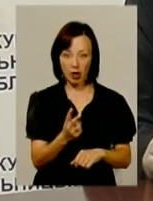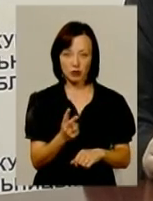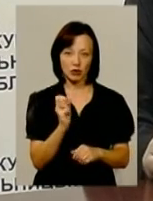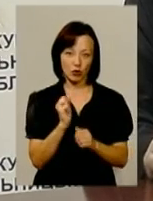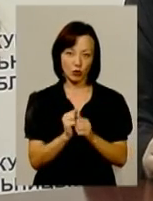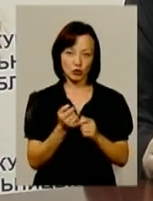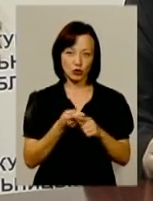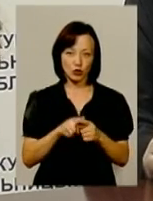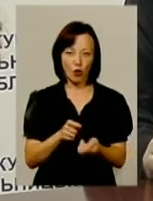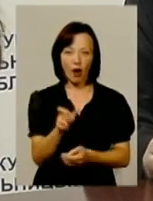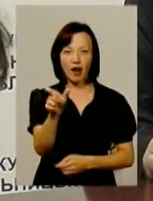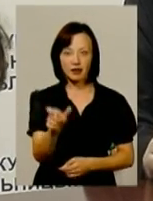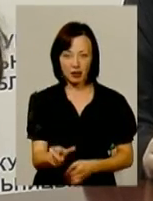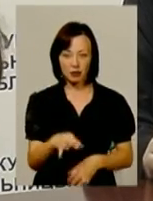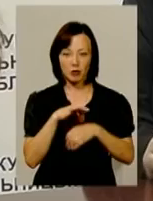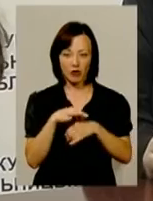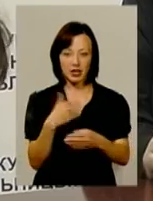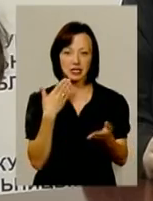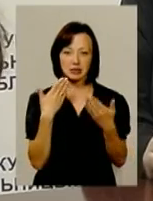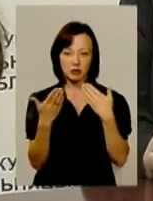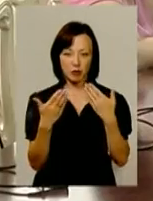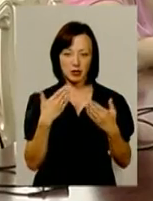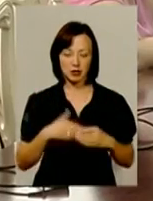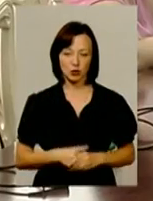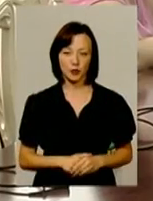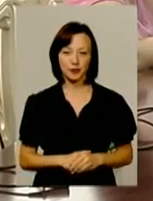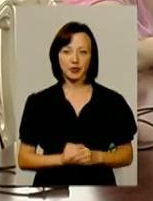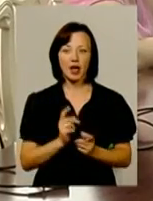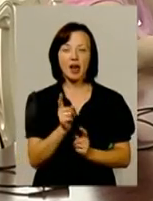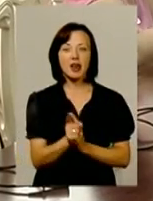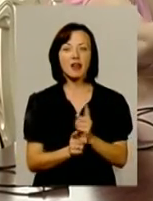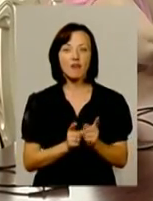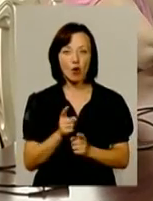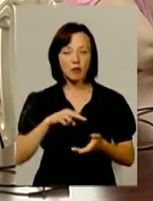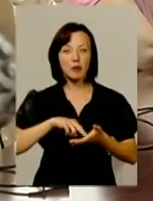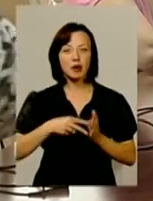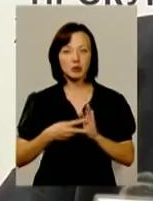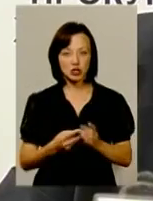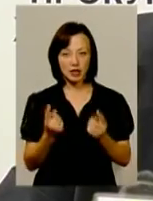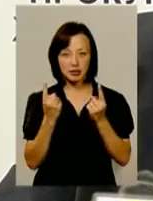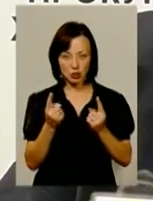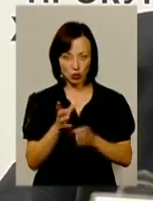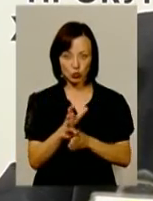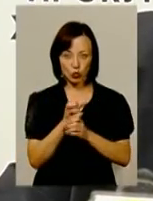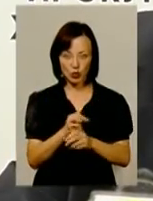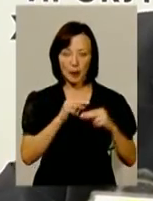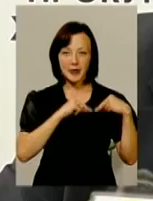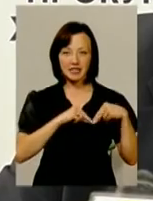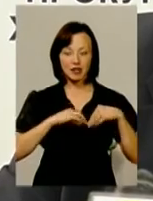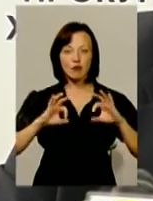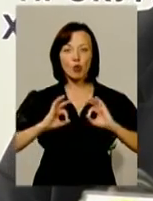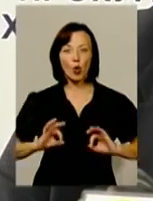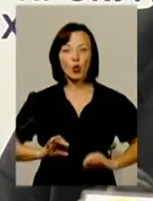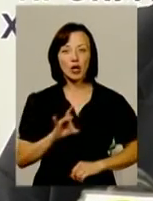кожного цього кандидата і проведену з ним співбесіду. Реформа, звісно, передбачає значне скорочення прокурорських працівників.